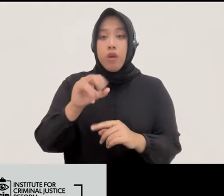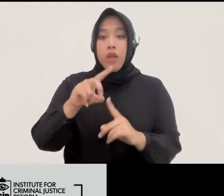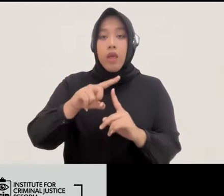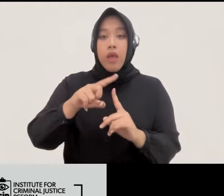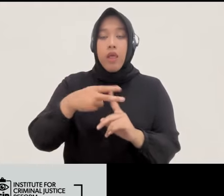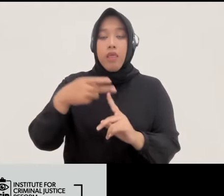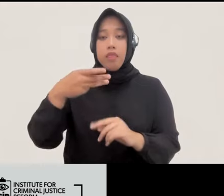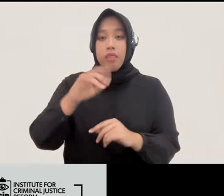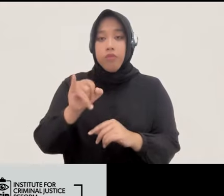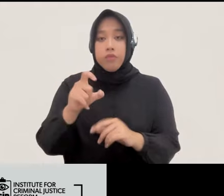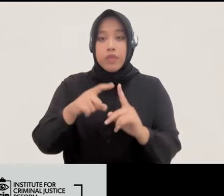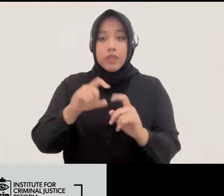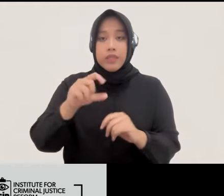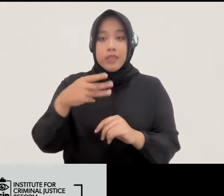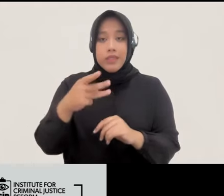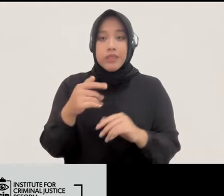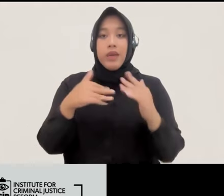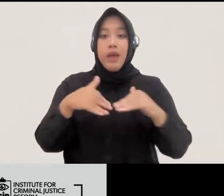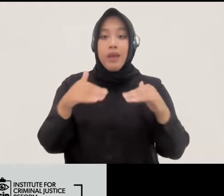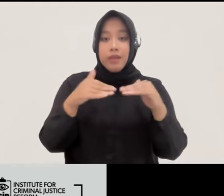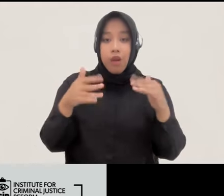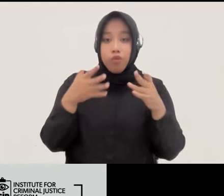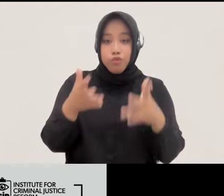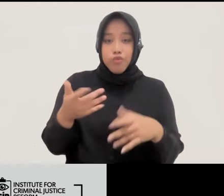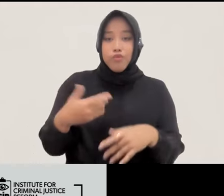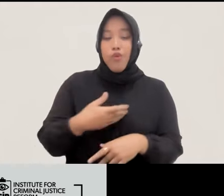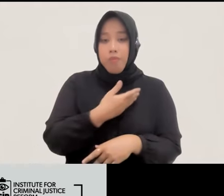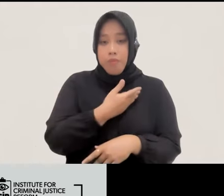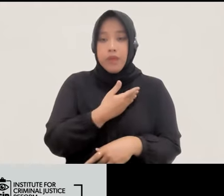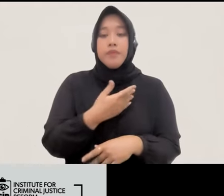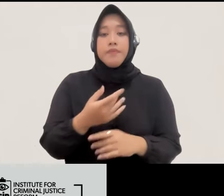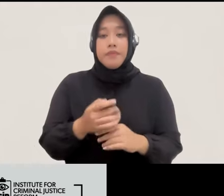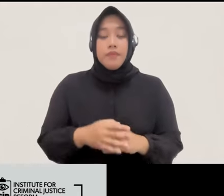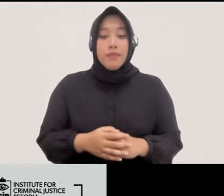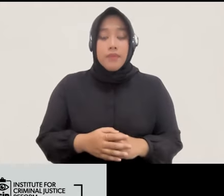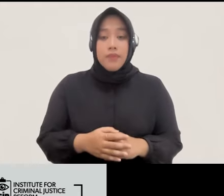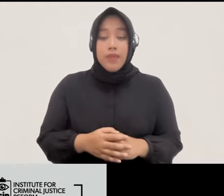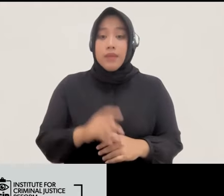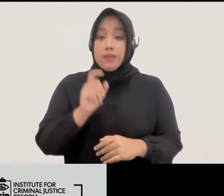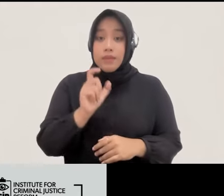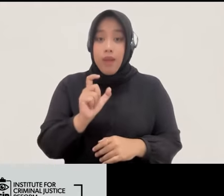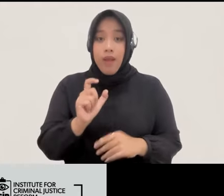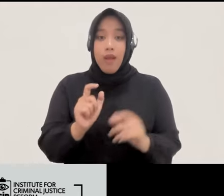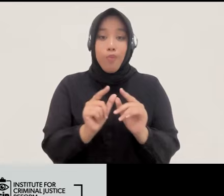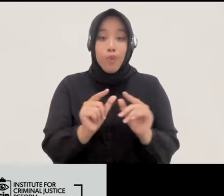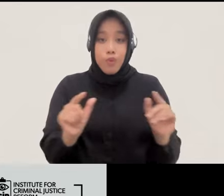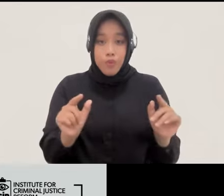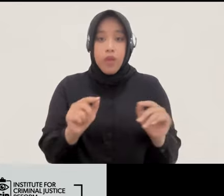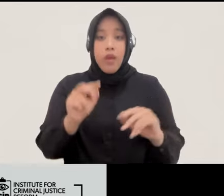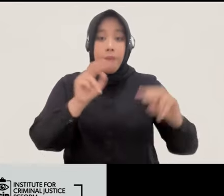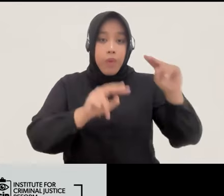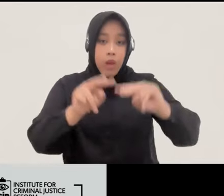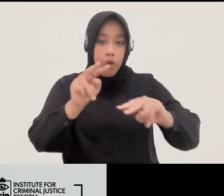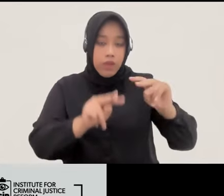pelaku untuk dia bisa bertanggung jawab dan mengetahui dapet tindak pidana nah mengukurnya pengawasannya juga harus dilakukan